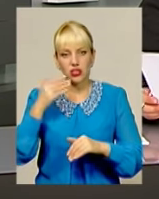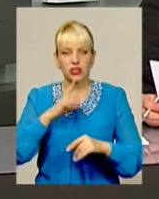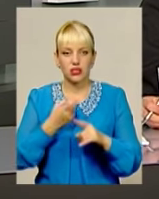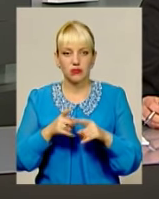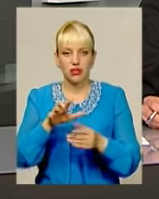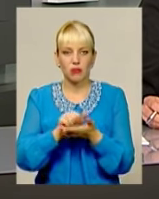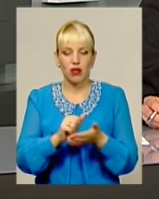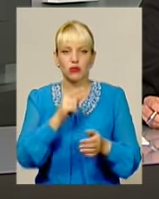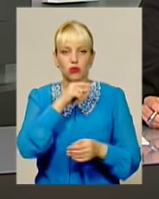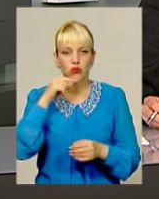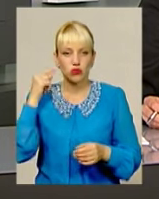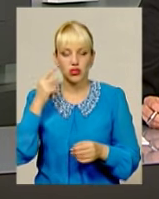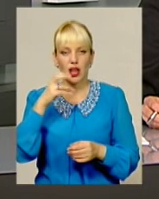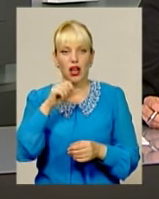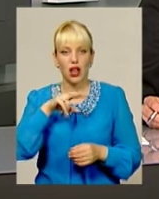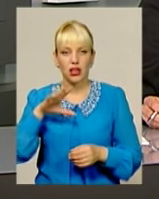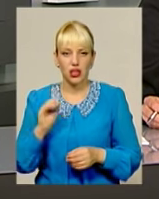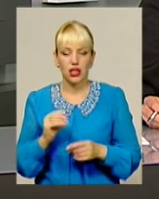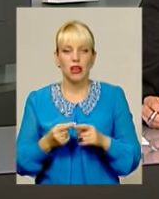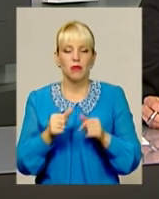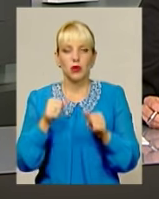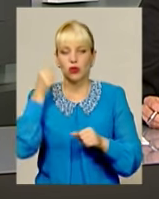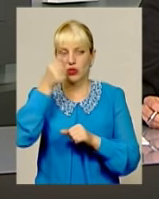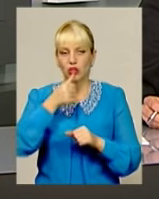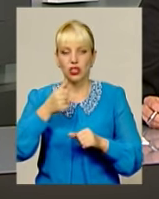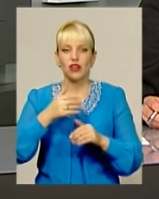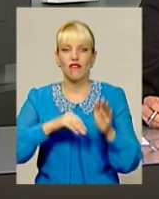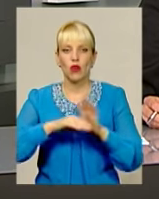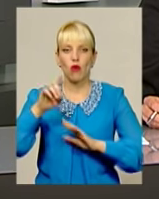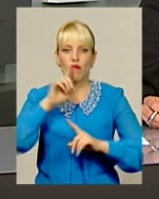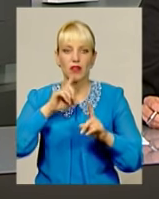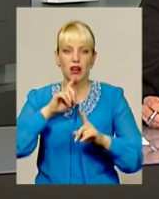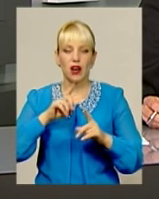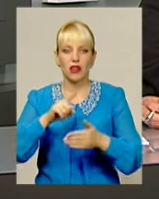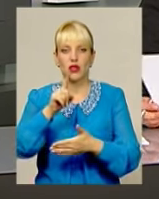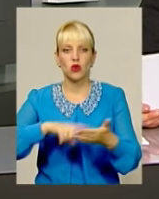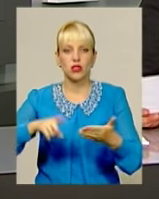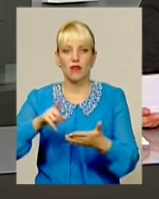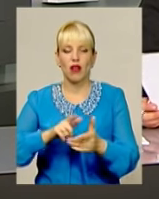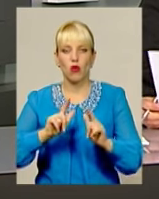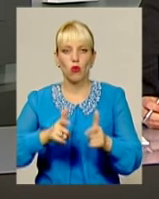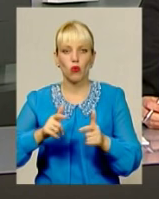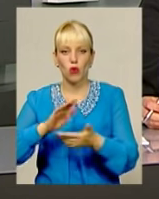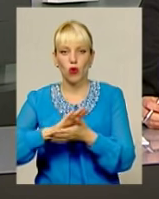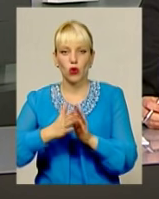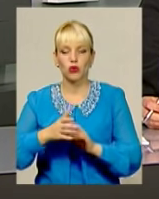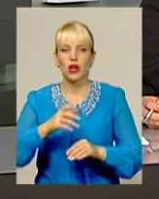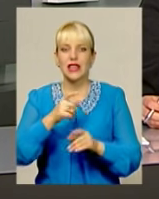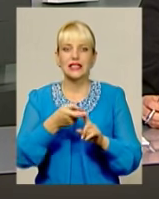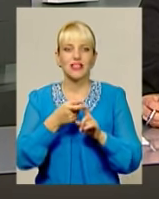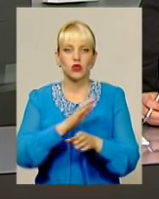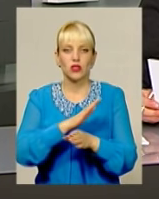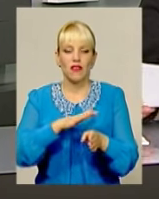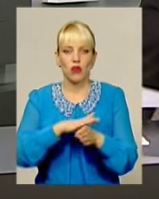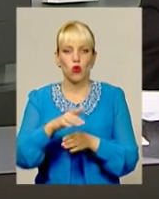Російська Федерація, але минулоріч Верховна Рада розірвала міждержавну угоду у зв'язку із невиконанням російською стороною